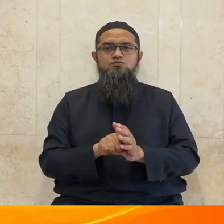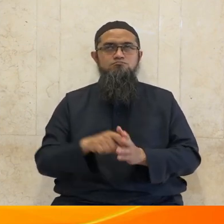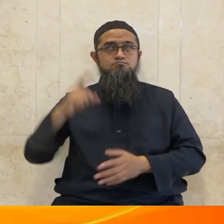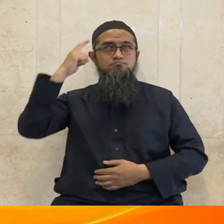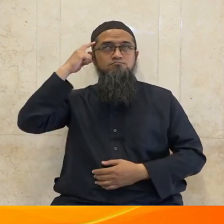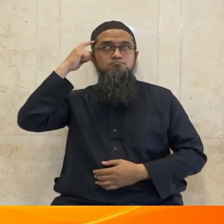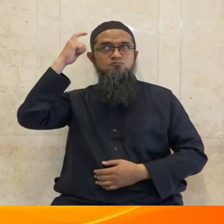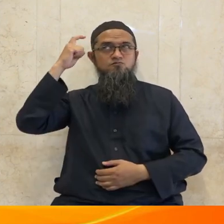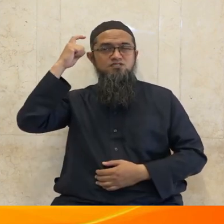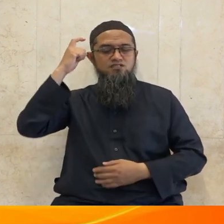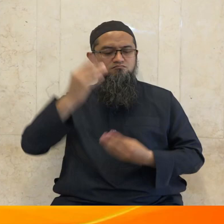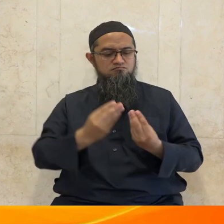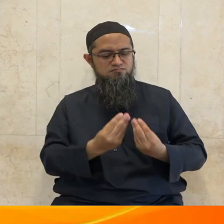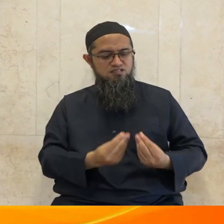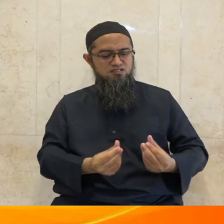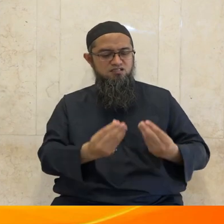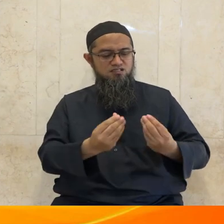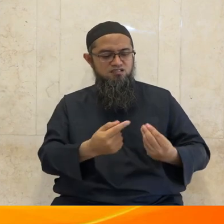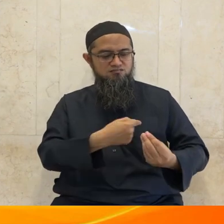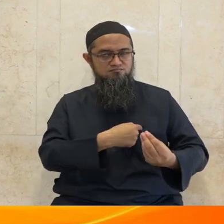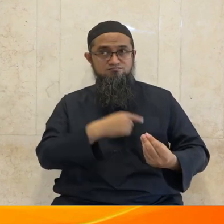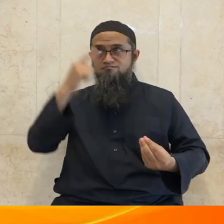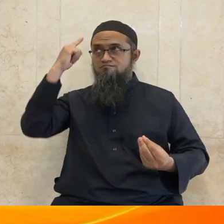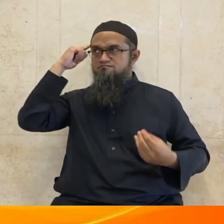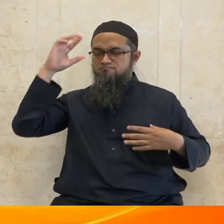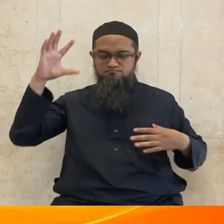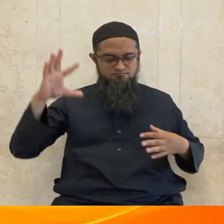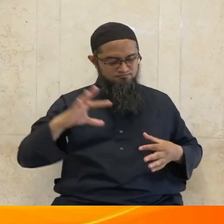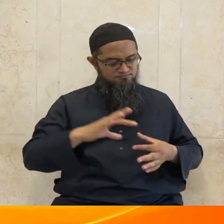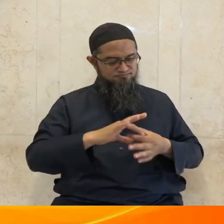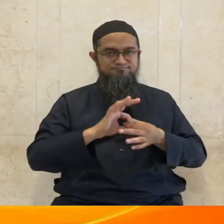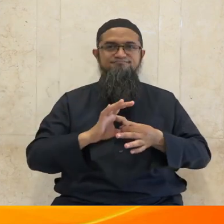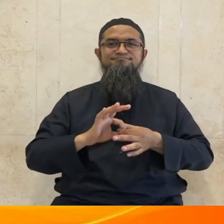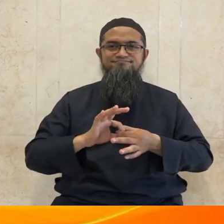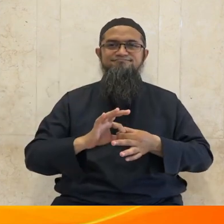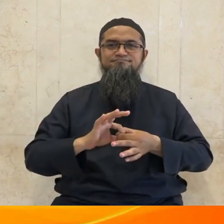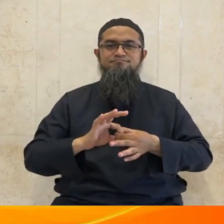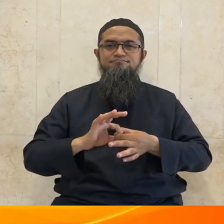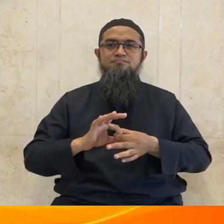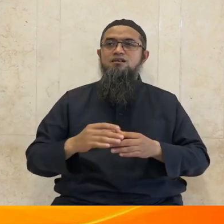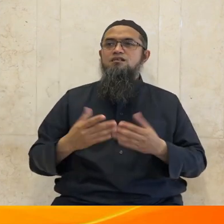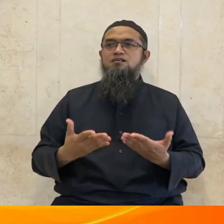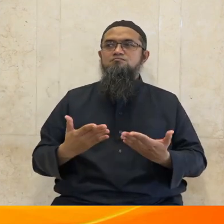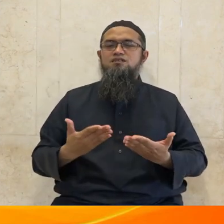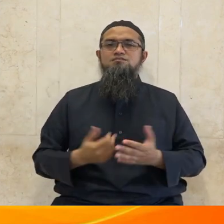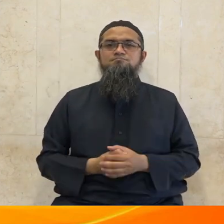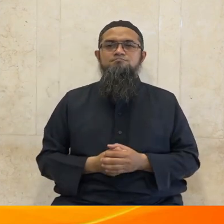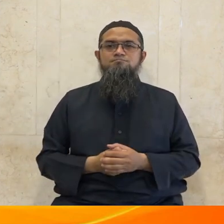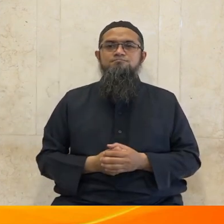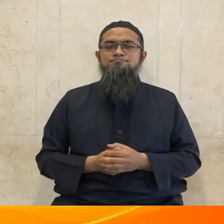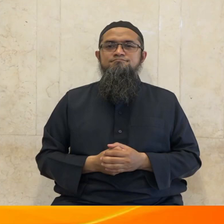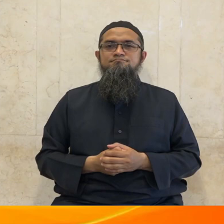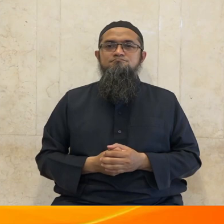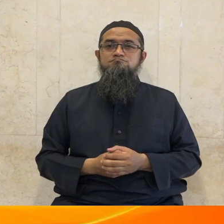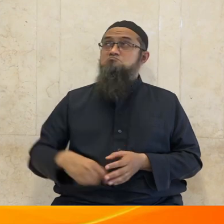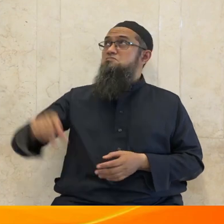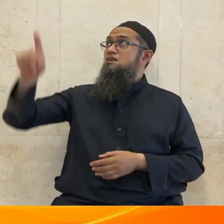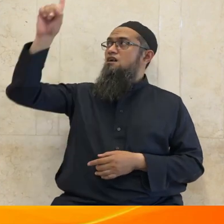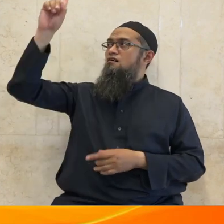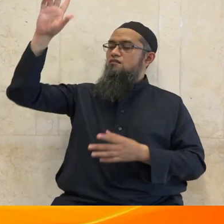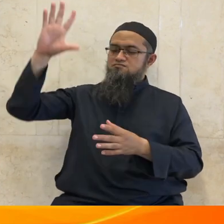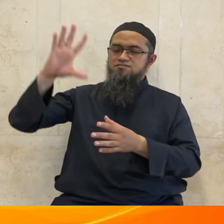menggali pengetahuan dari rahasia ilmiahnya sekaligus menemukan hikmahnya dengan demikian tetap juban